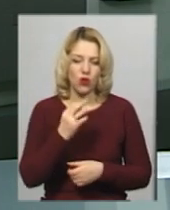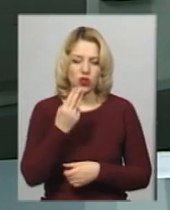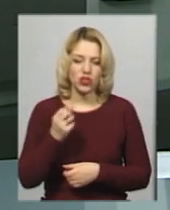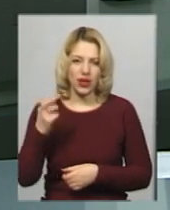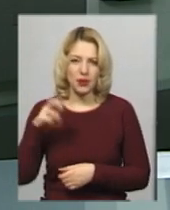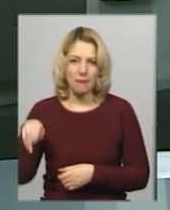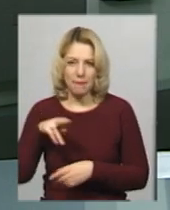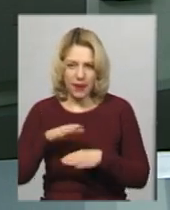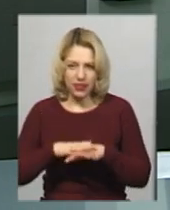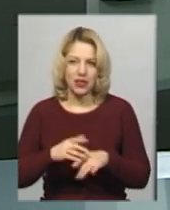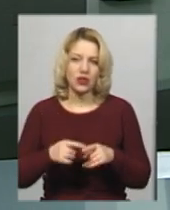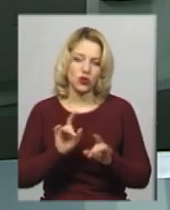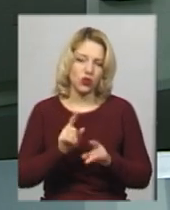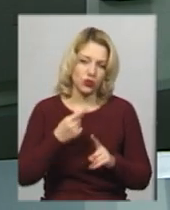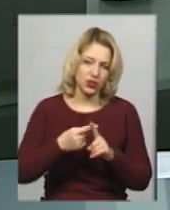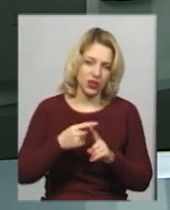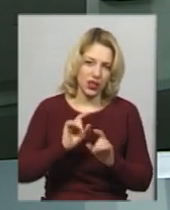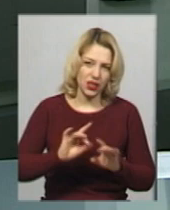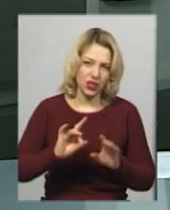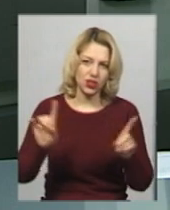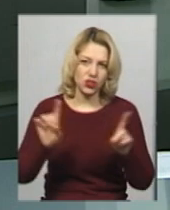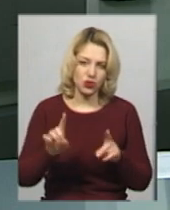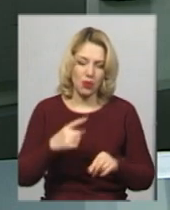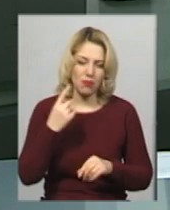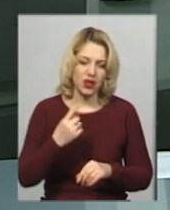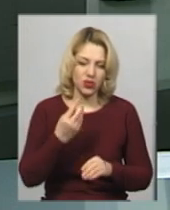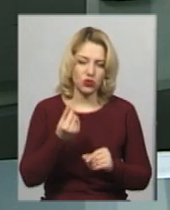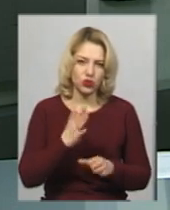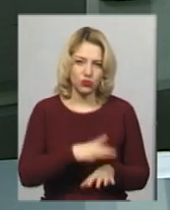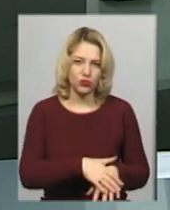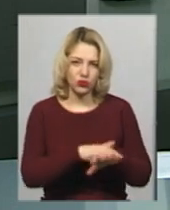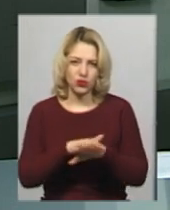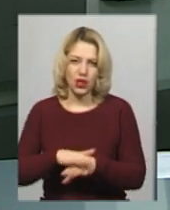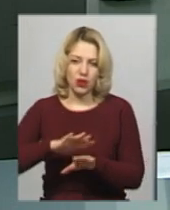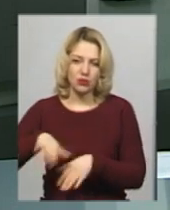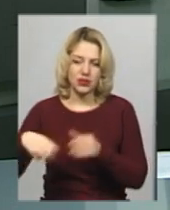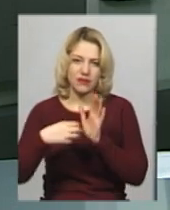додає, перші заощаджені кошти надійдуть на рахунки після 18 лютого.